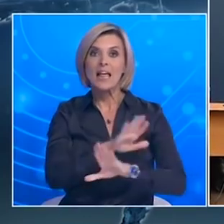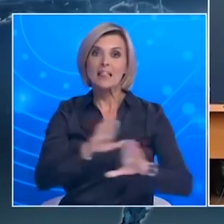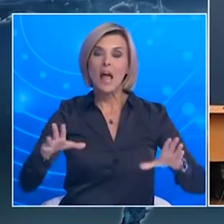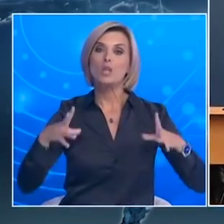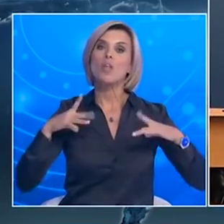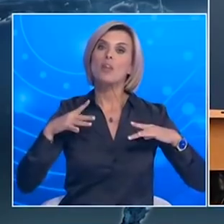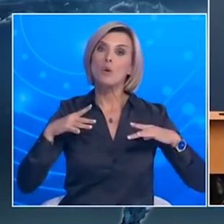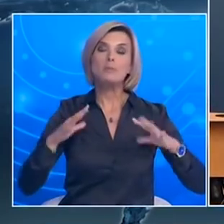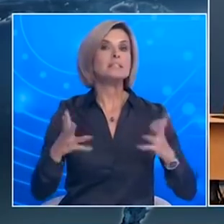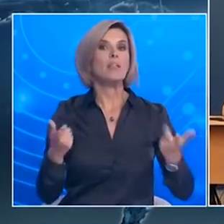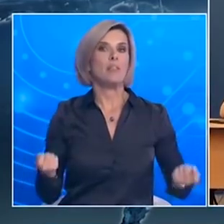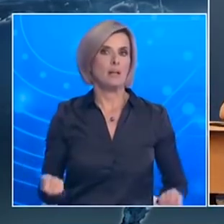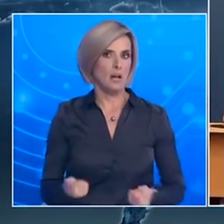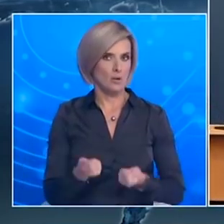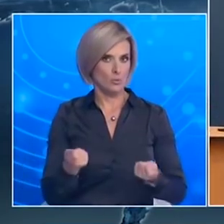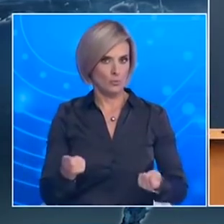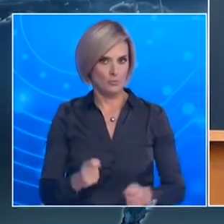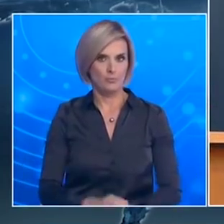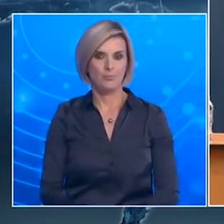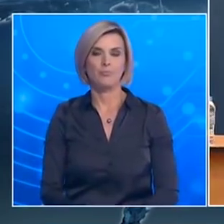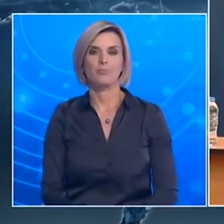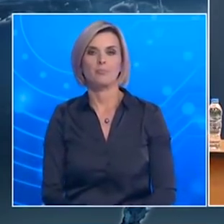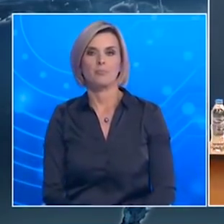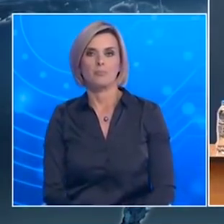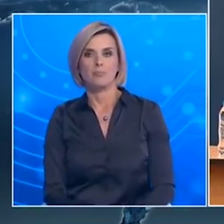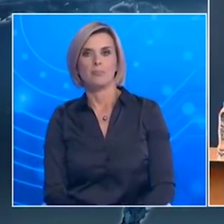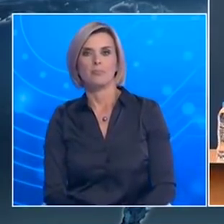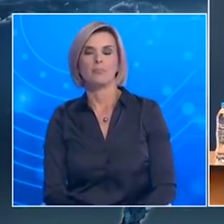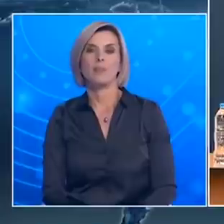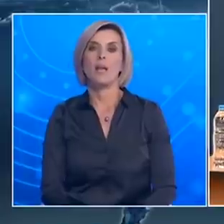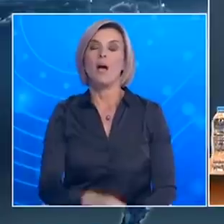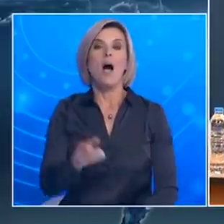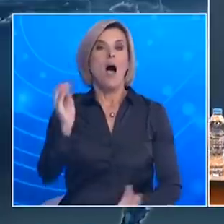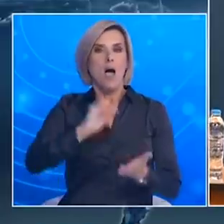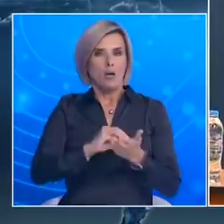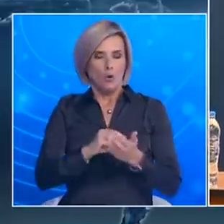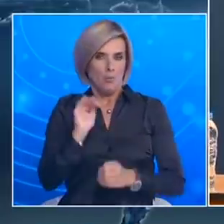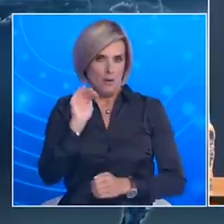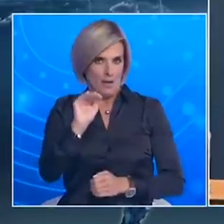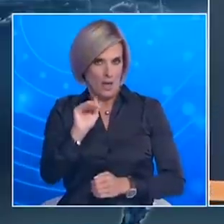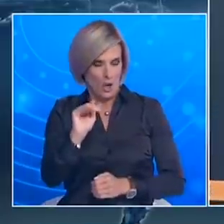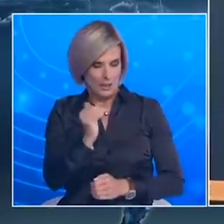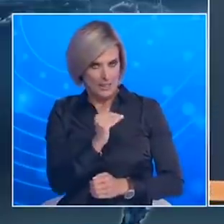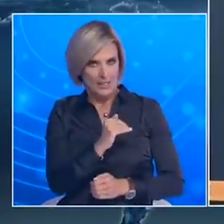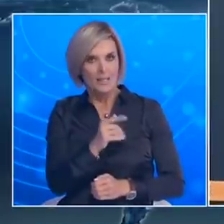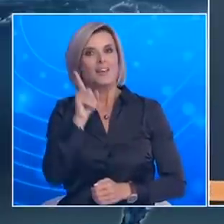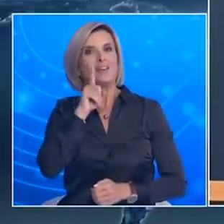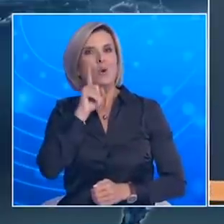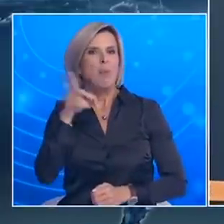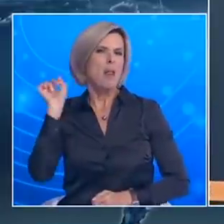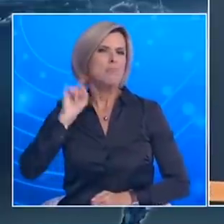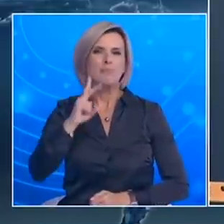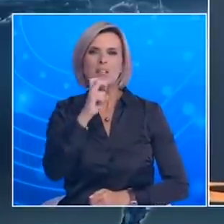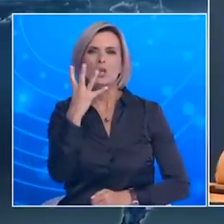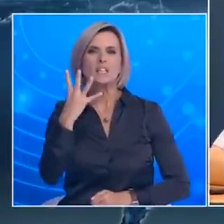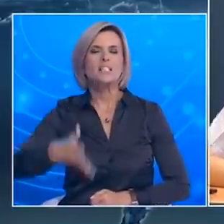Κύριε Χαρδαλιά Σήμερα έγινε βάιραλ είδη στις 24χρονες που αν και θετική στον κοροναϊό αποφάσισε να ταξιδέψει στα ντορίνη